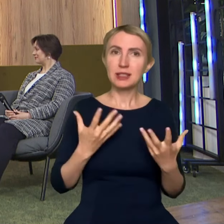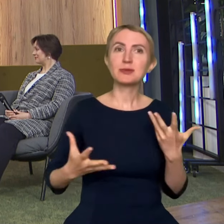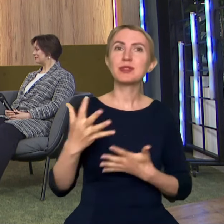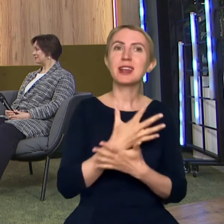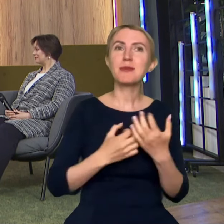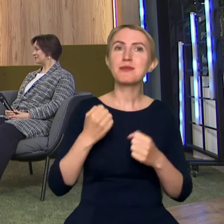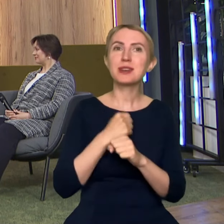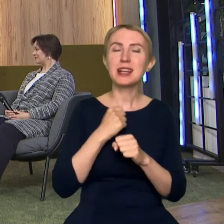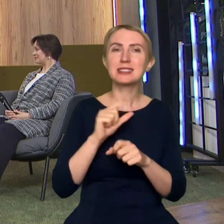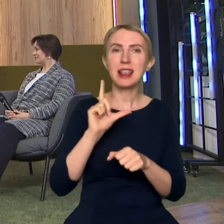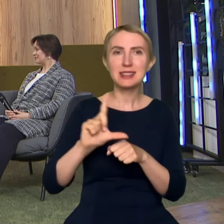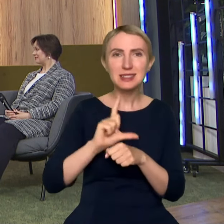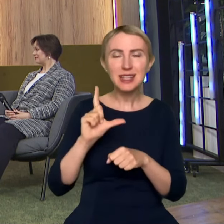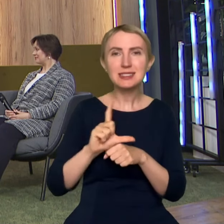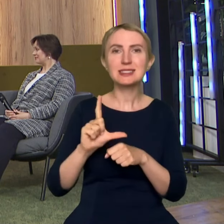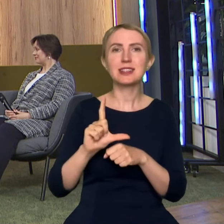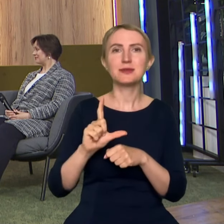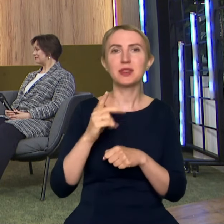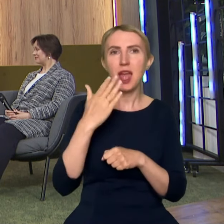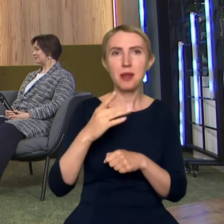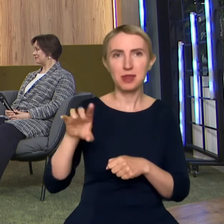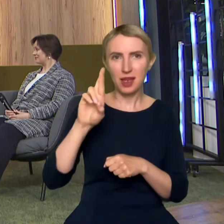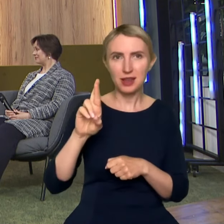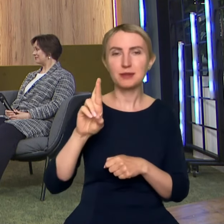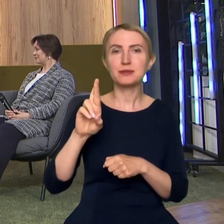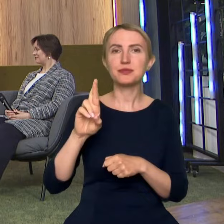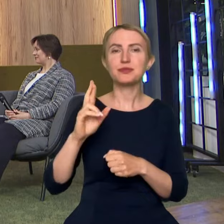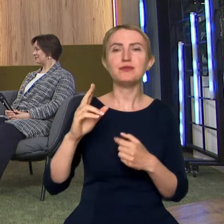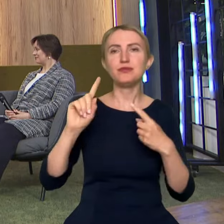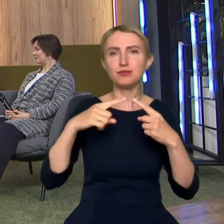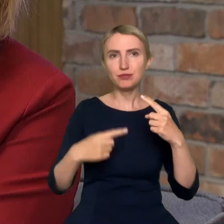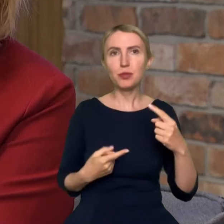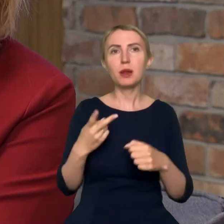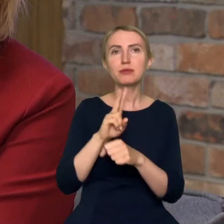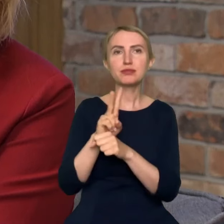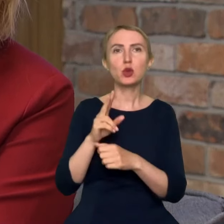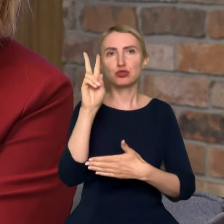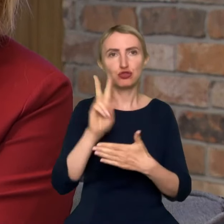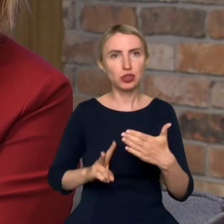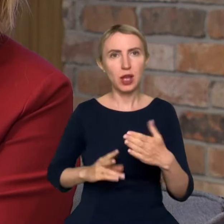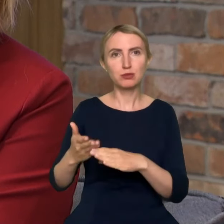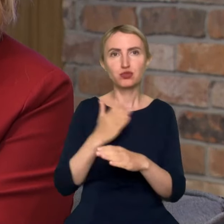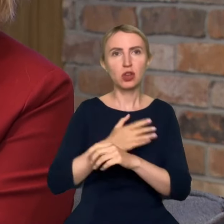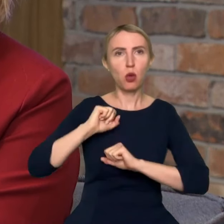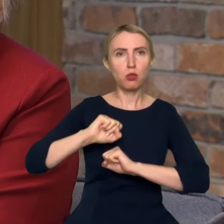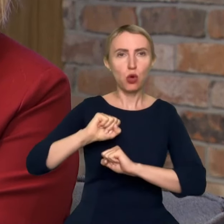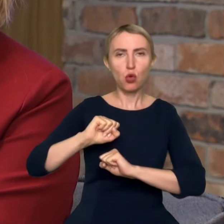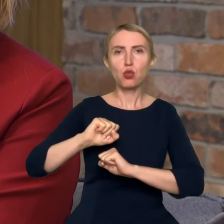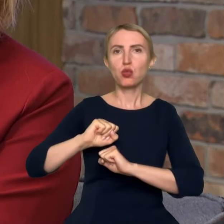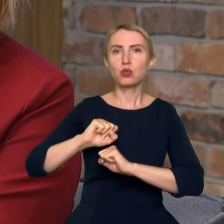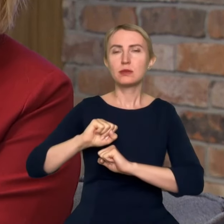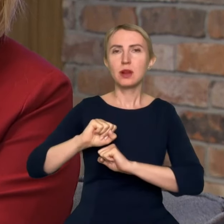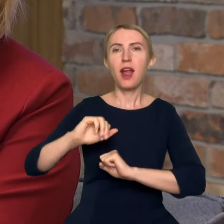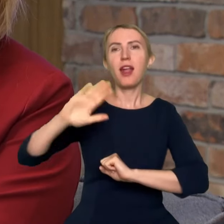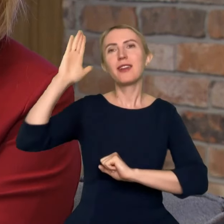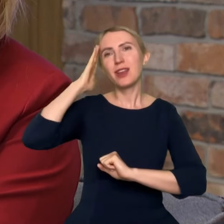licencjackie i magisterskie, to znaczy dostajemy jako prowadzący do czytania przed obronami i wiadomo,